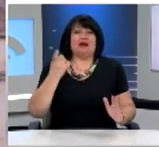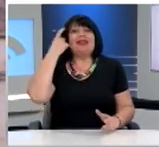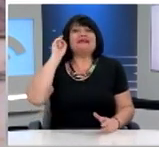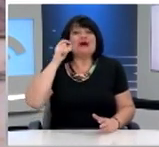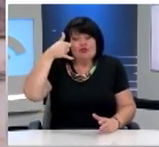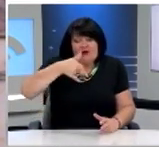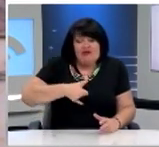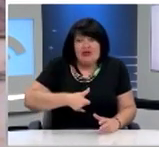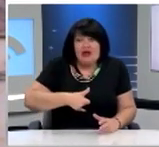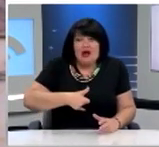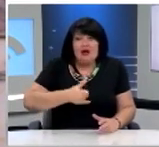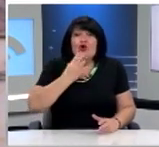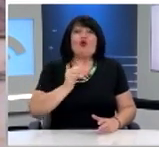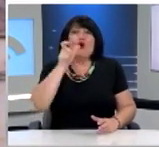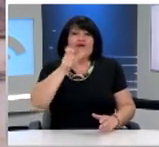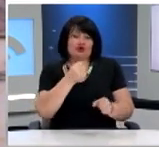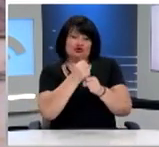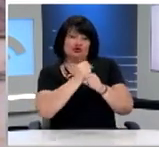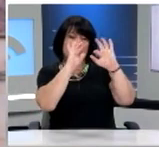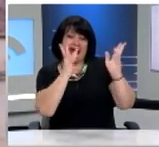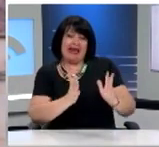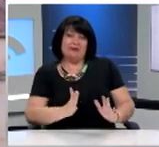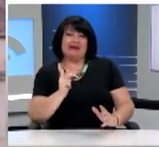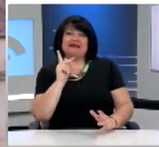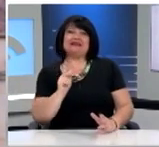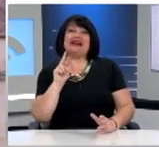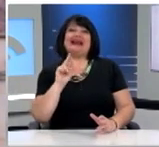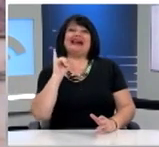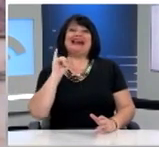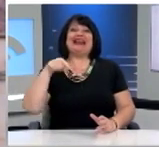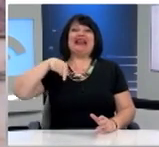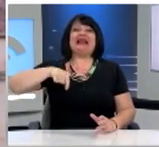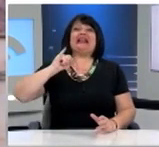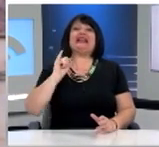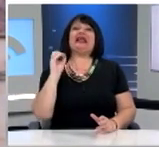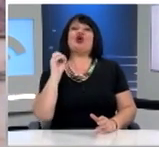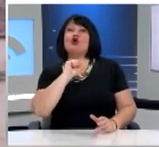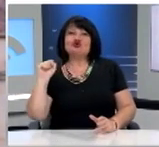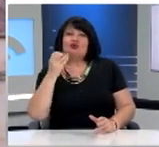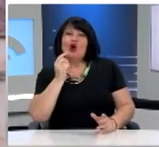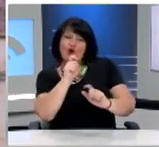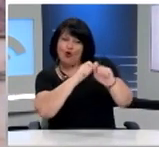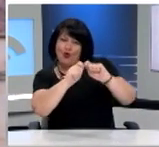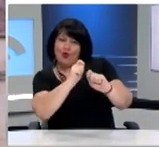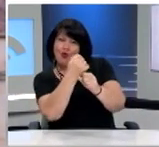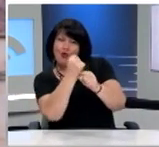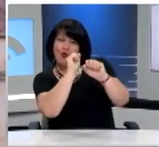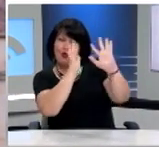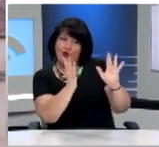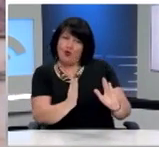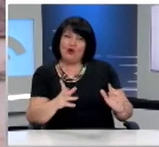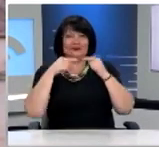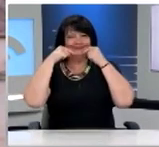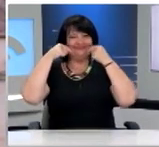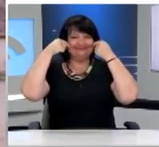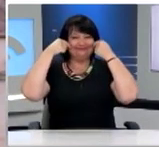γιατί ο Κρητήος έκανε αυτό το χαμόγελο Αλλά επειδή μιλήσαμε